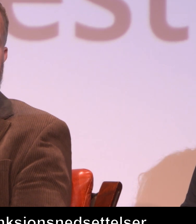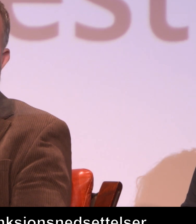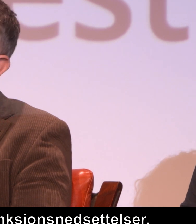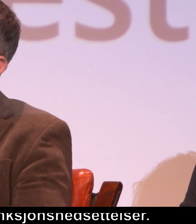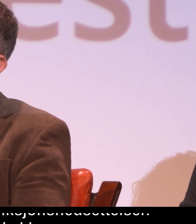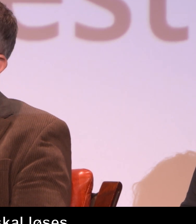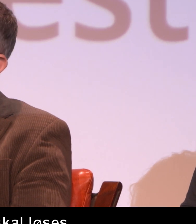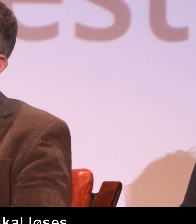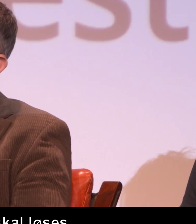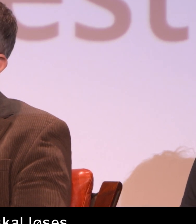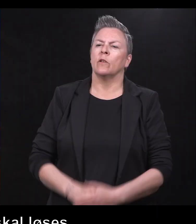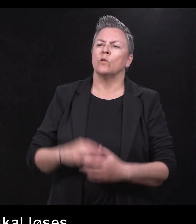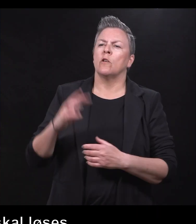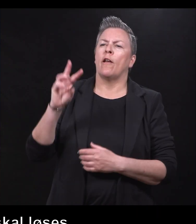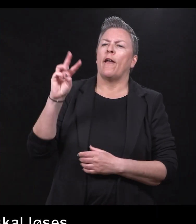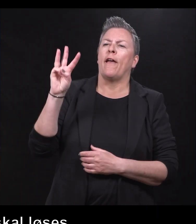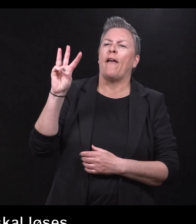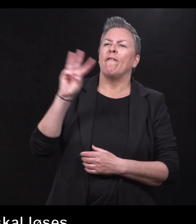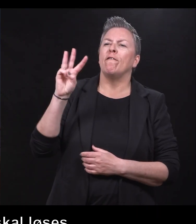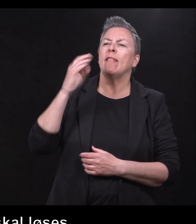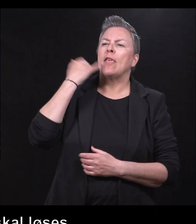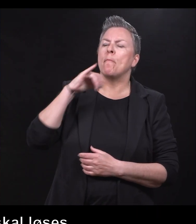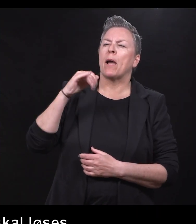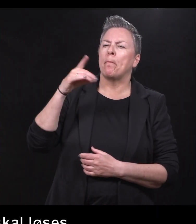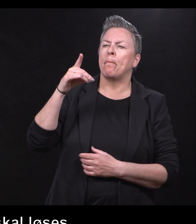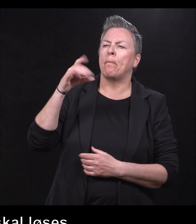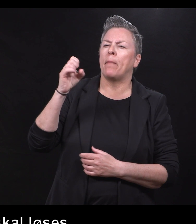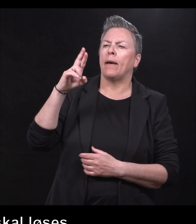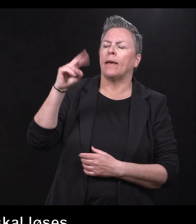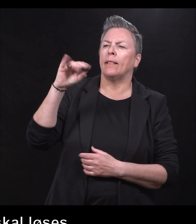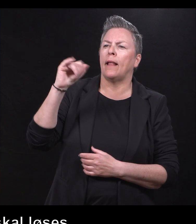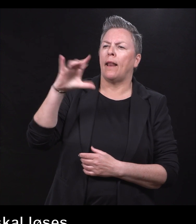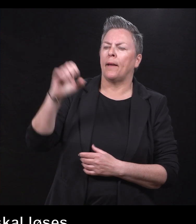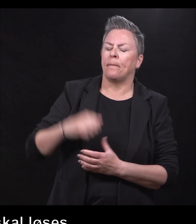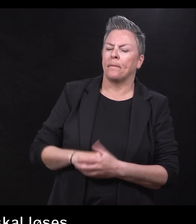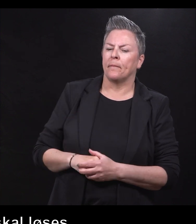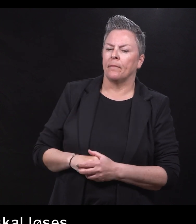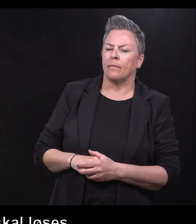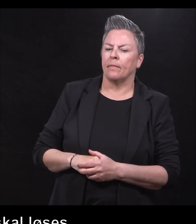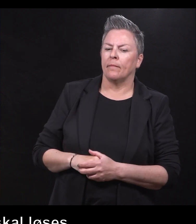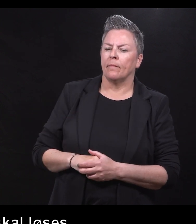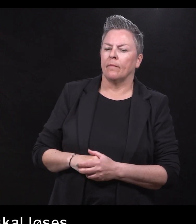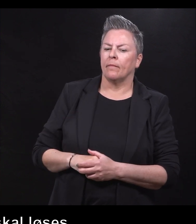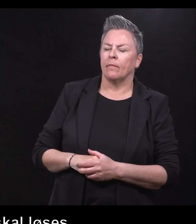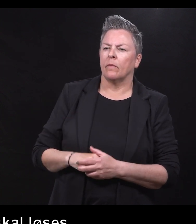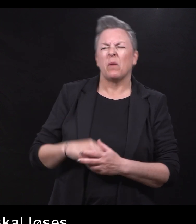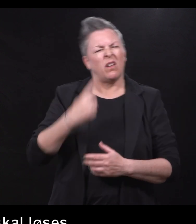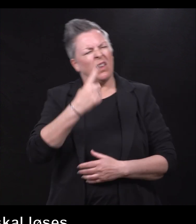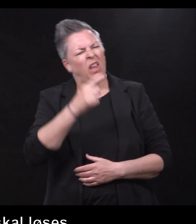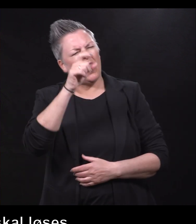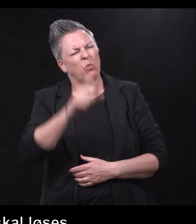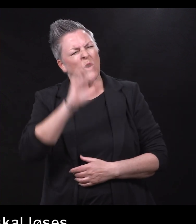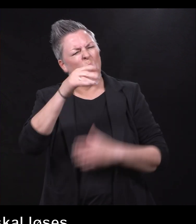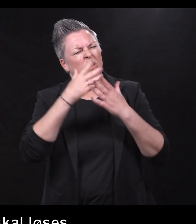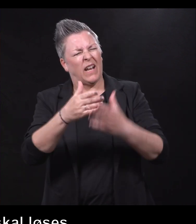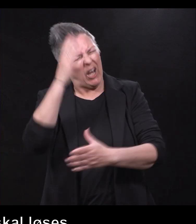Så til Windjammer, Pernille. Ja. En måned, da. Ja. Fantastisk. Er ikke det kort, da? Altså, er det